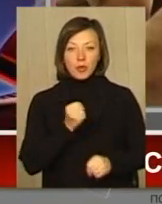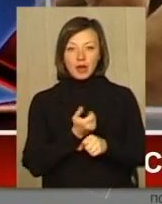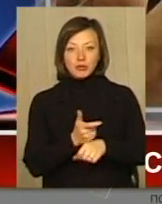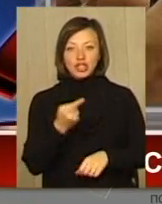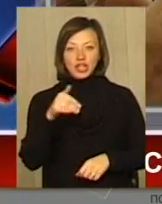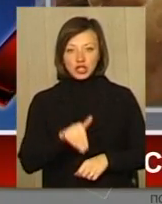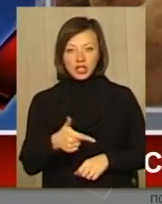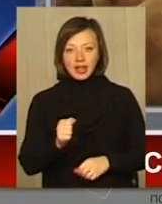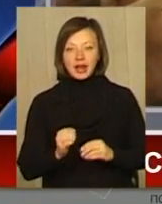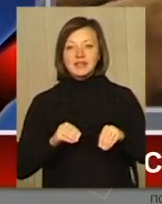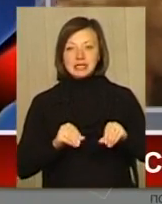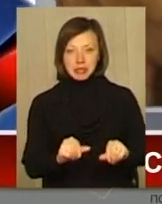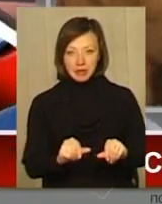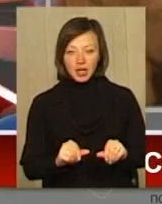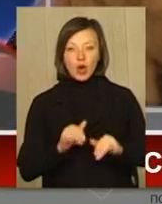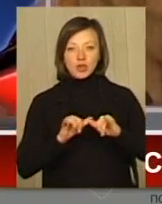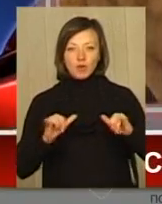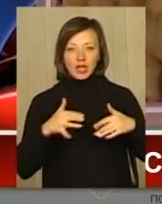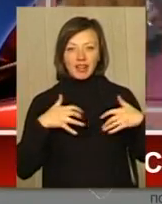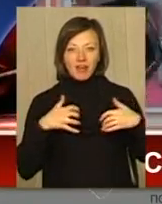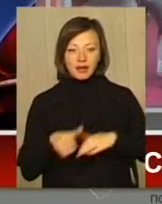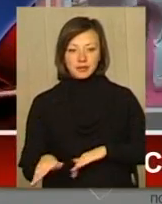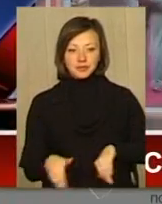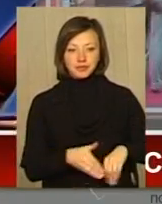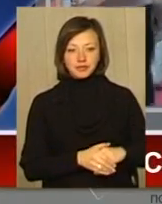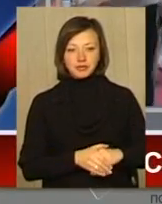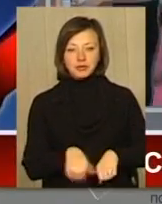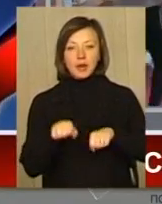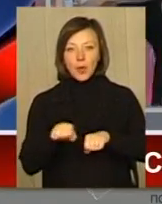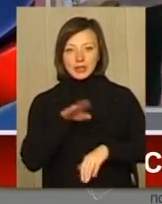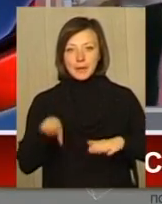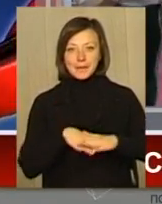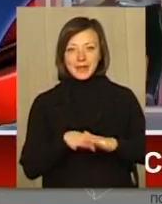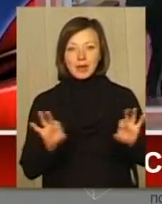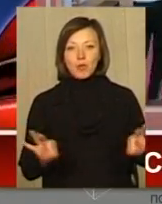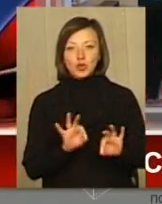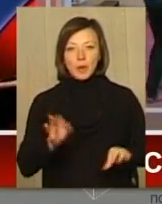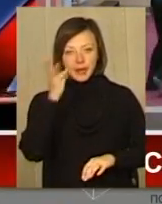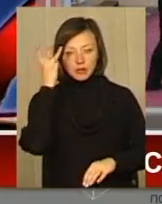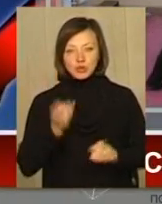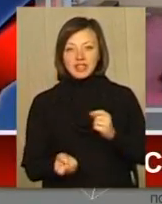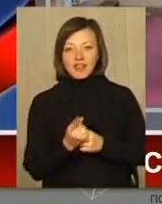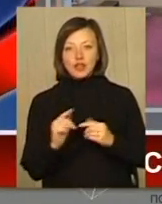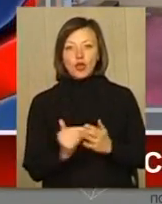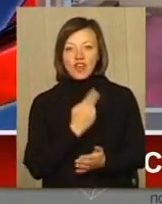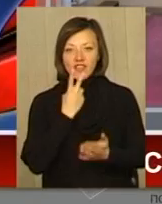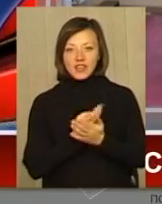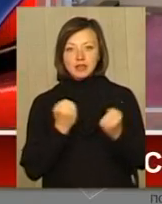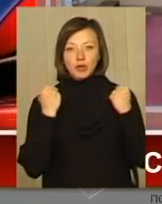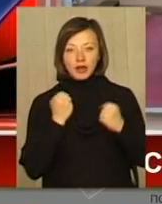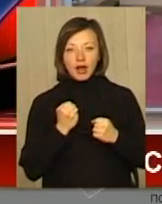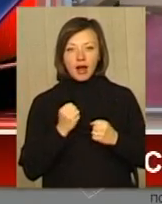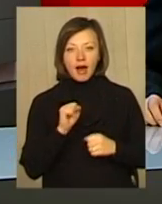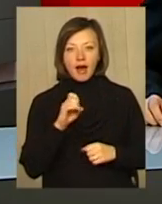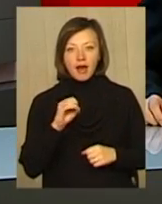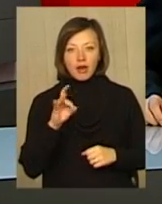тисячі гектарів землі, розводити твари. Бокс під музику. Хмельницькому з'явився новий вид спорту – аеробокс.